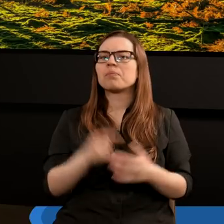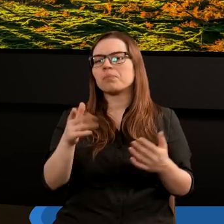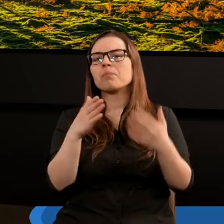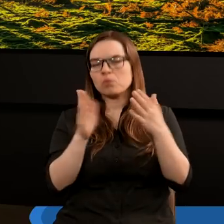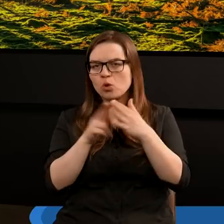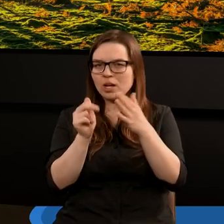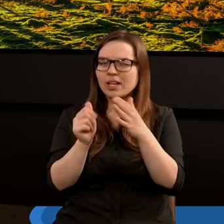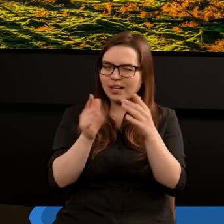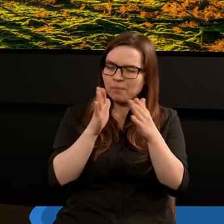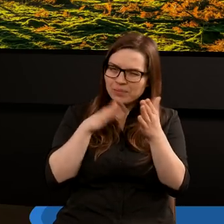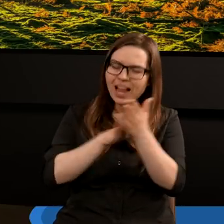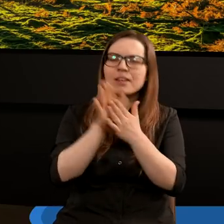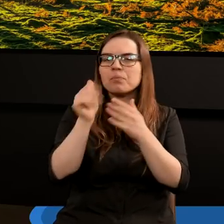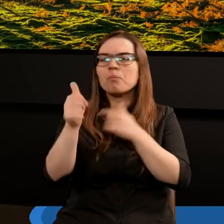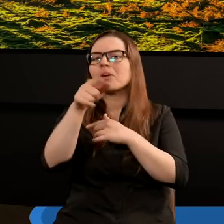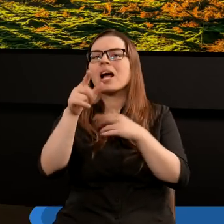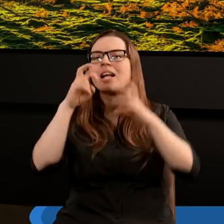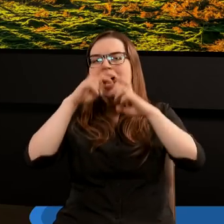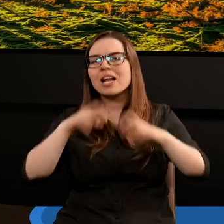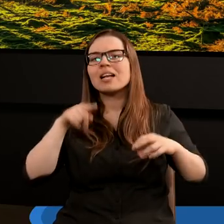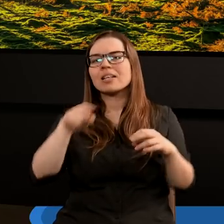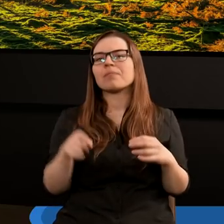którym poprzedzimy analizę